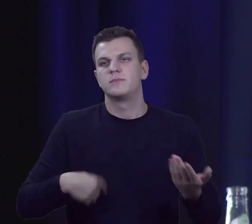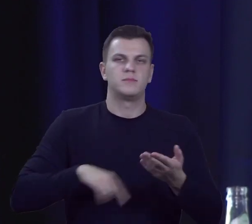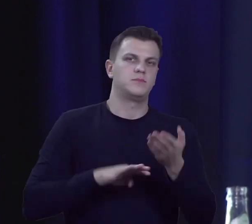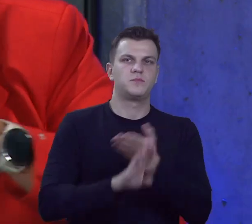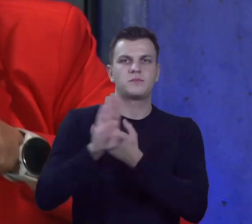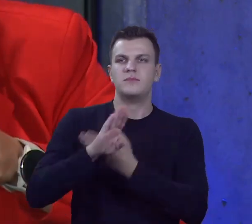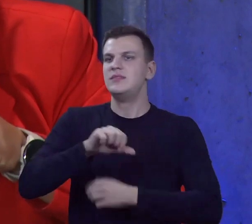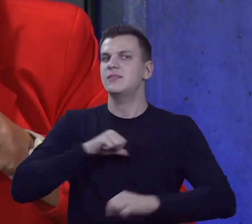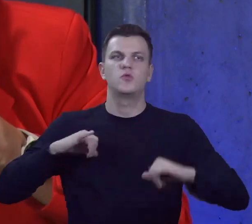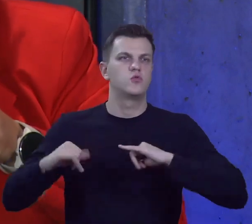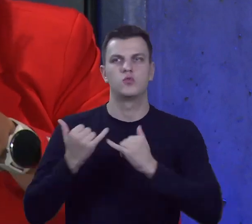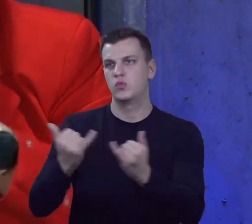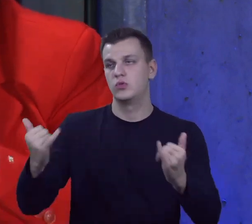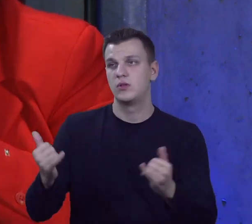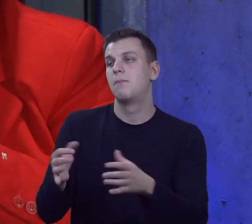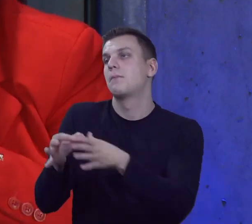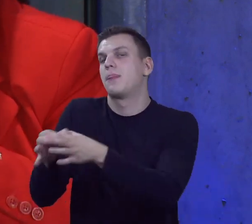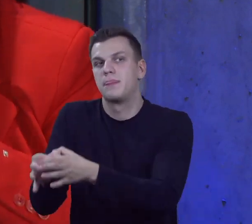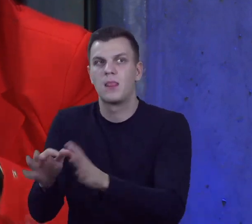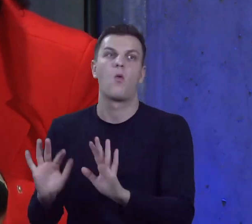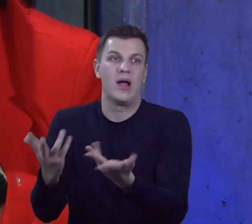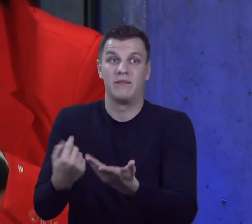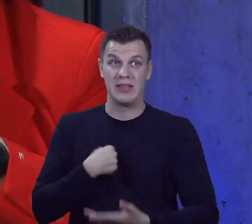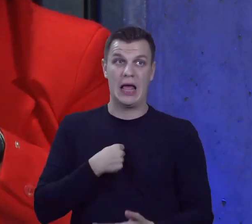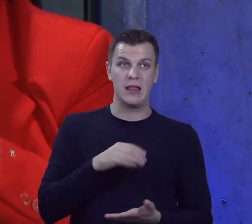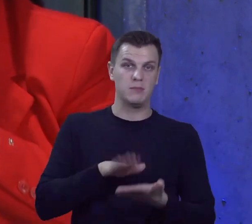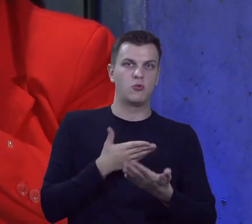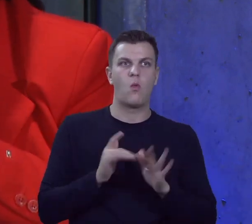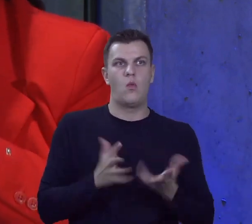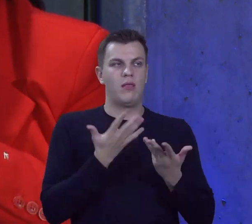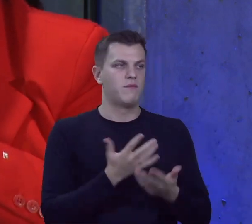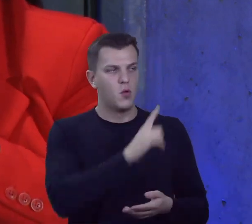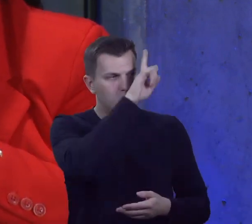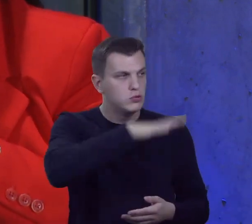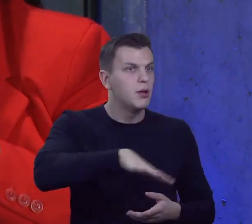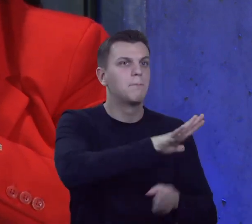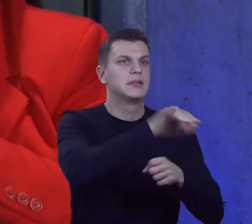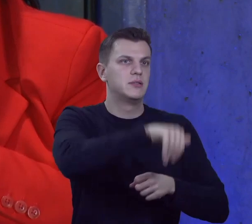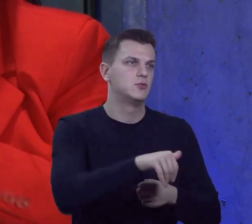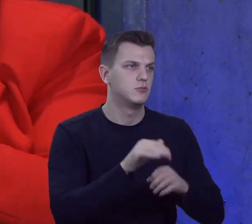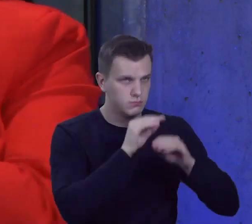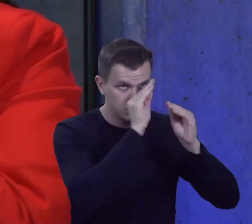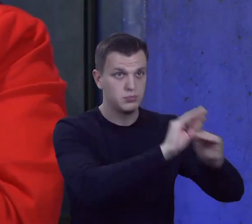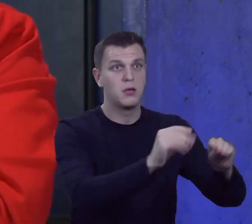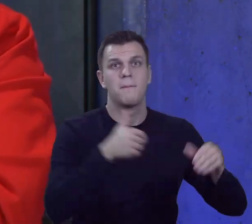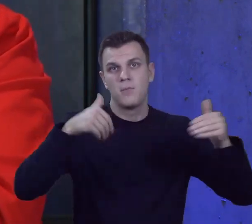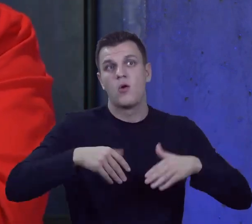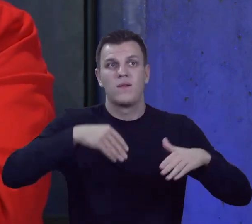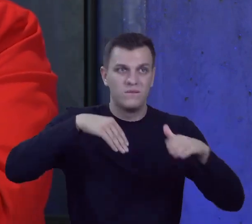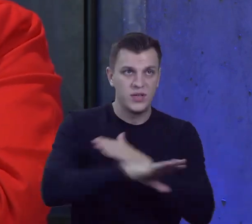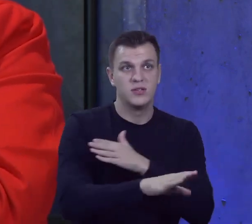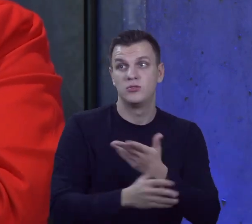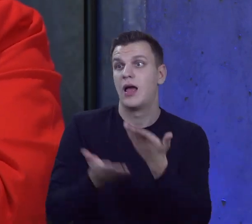malutkie, gdzie to jest łatwiejsze. Tak? Mnie jest łatwiej dotrzeć do społeczności piętnastotysięcznej, bo mogę wyjść do niej bezpośrednio. Panu